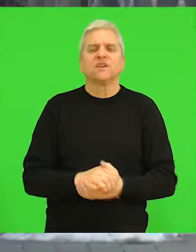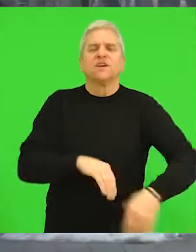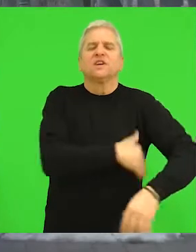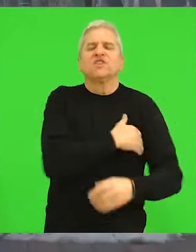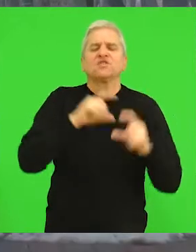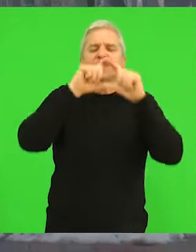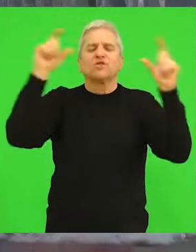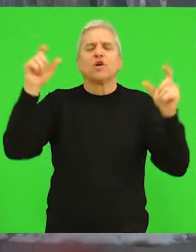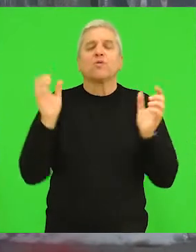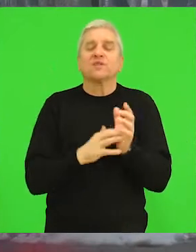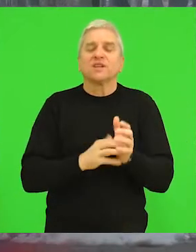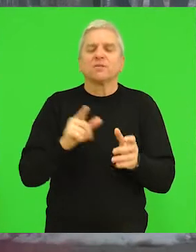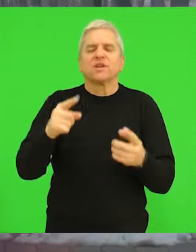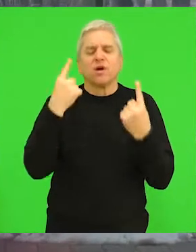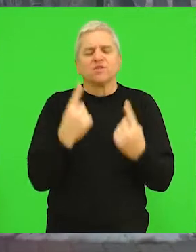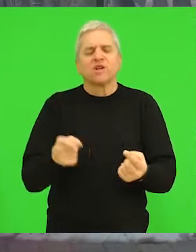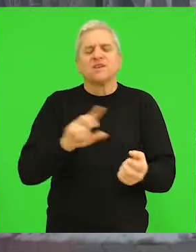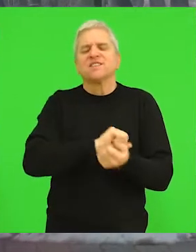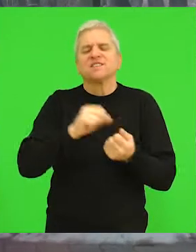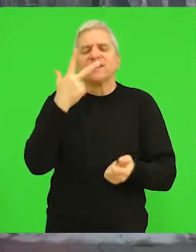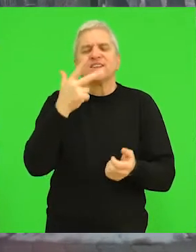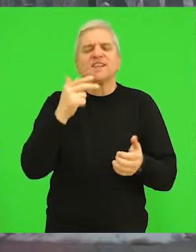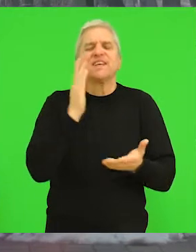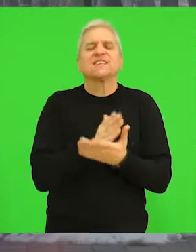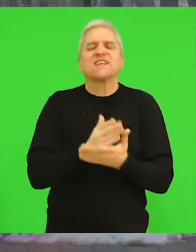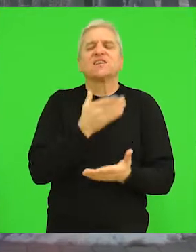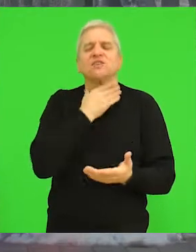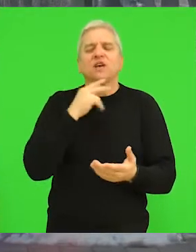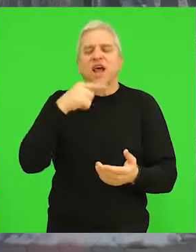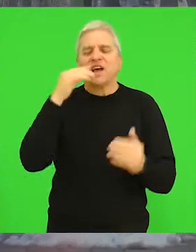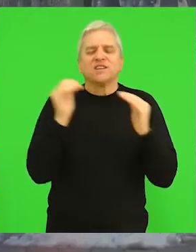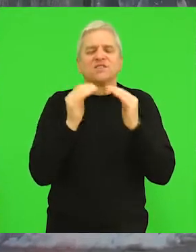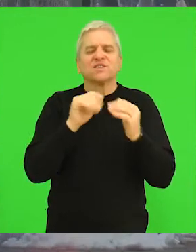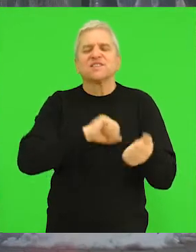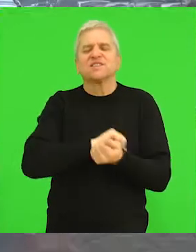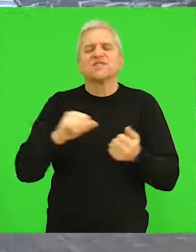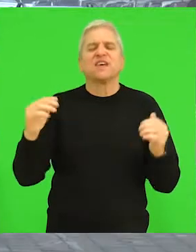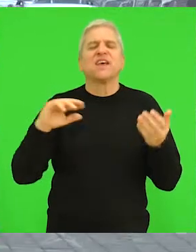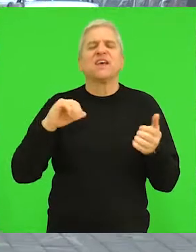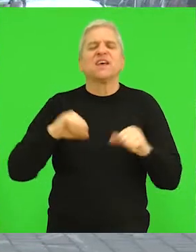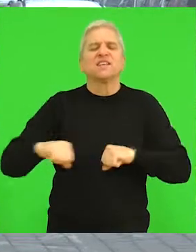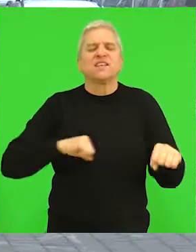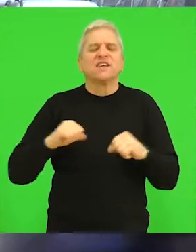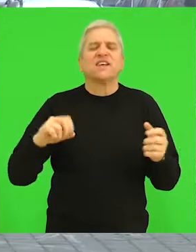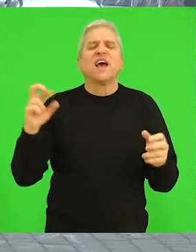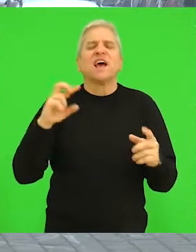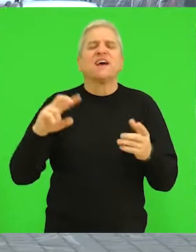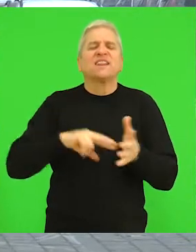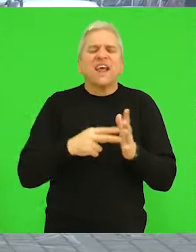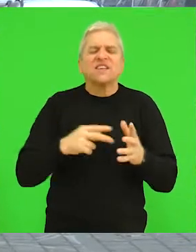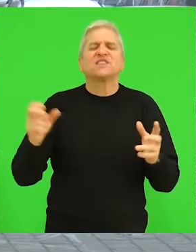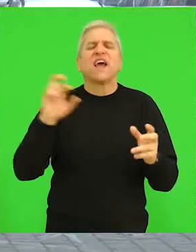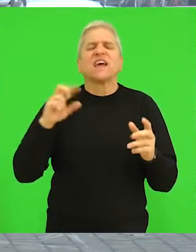Učenički dom neophodan je za opstanak sve tri srednje škole u Bečaju, saglasili su se direktori tehničke, ekonomsko